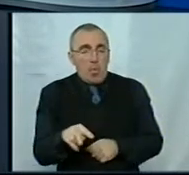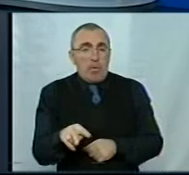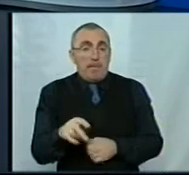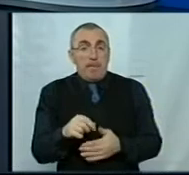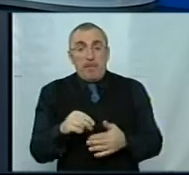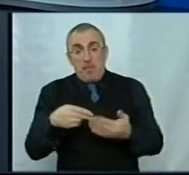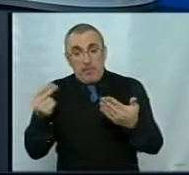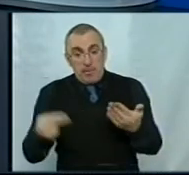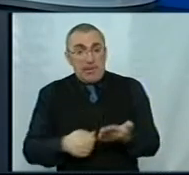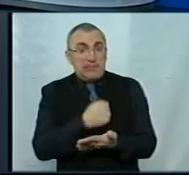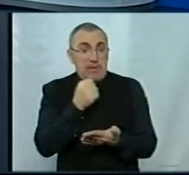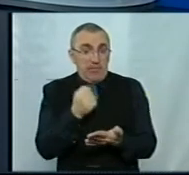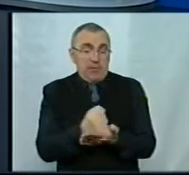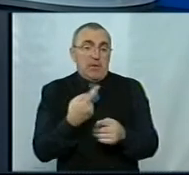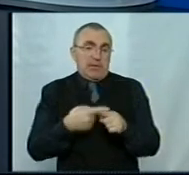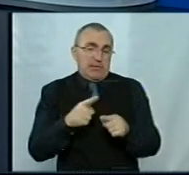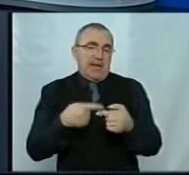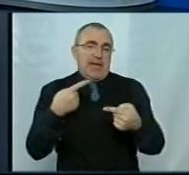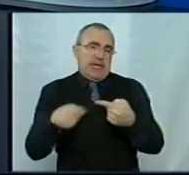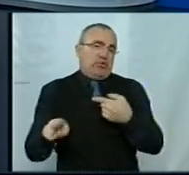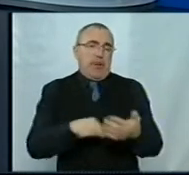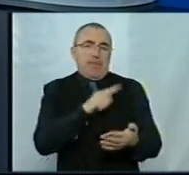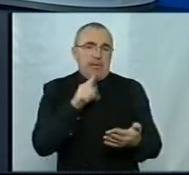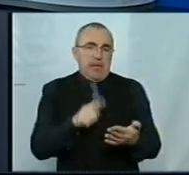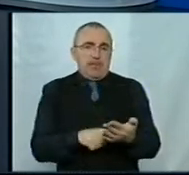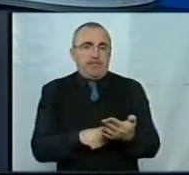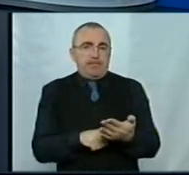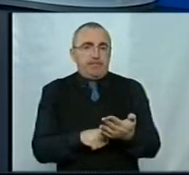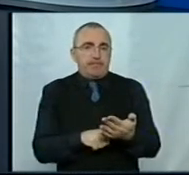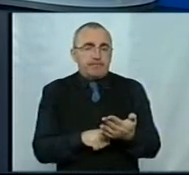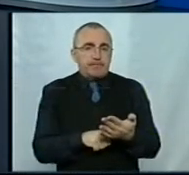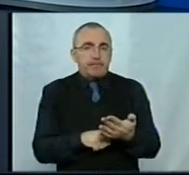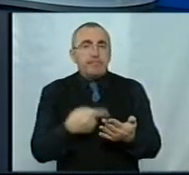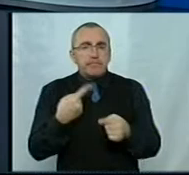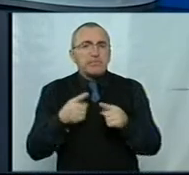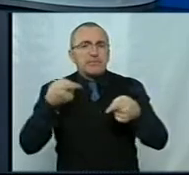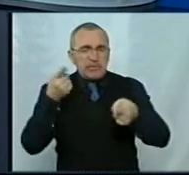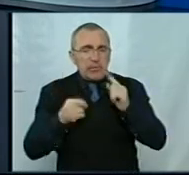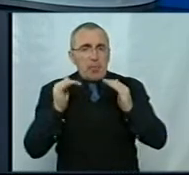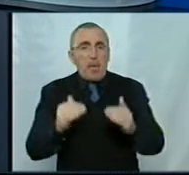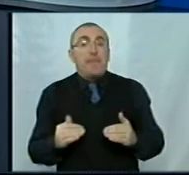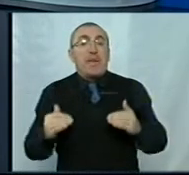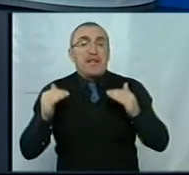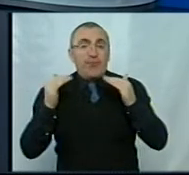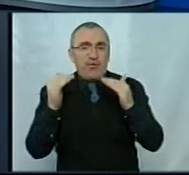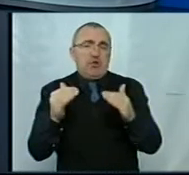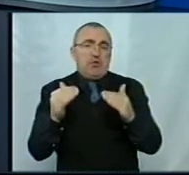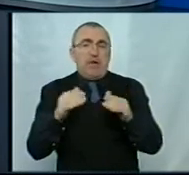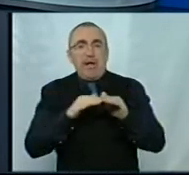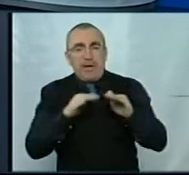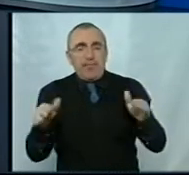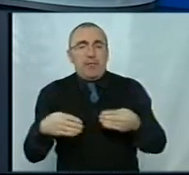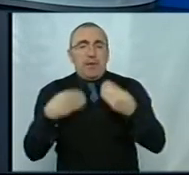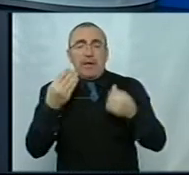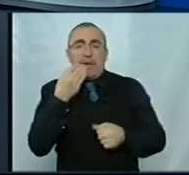і затвердять, якщо воно з'являться. Це вже інше питання. Тобто це реально може підвищити рівень